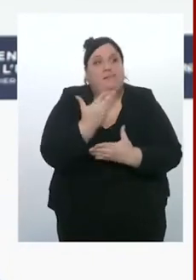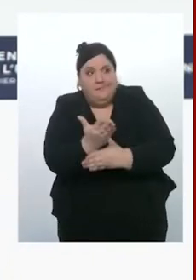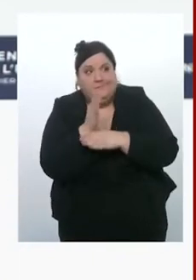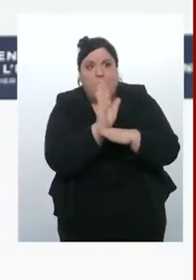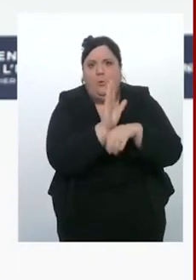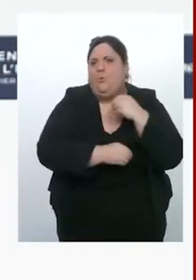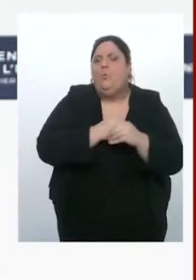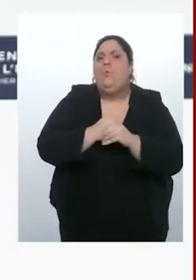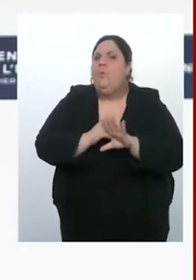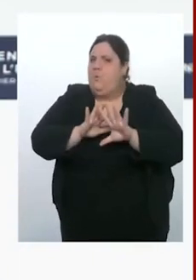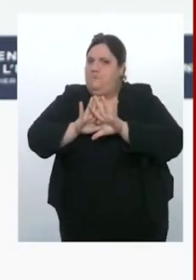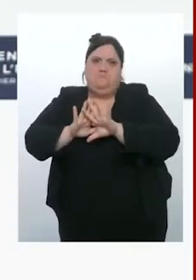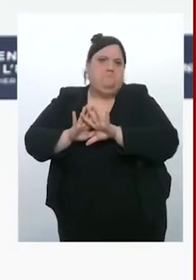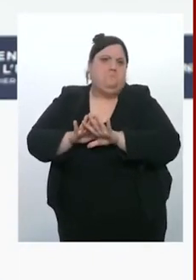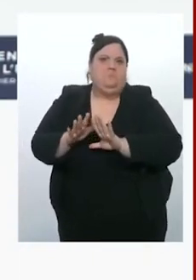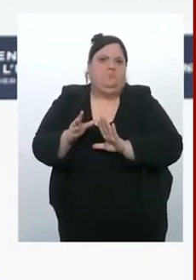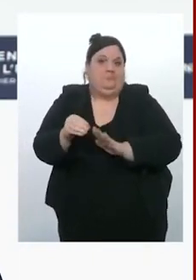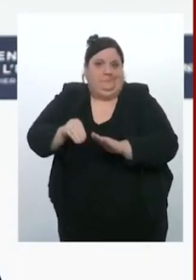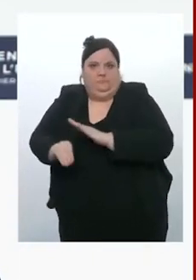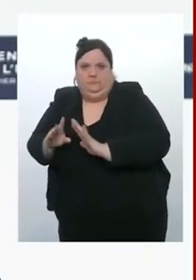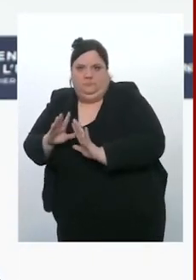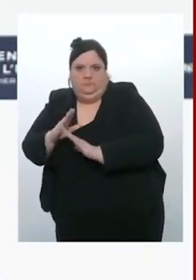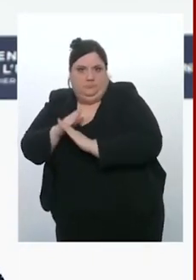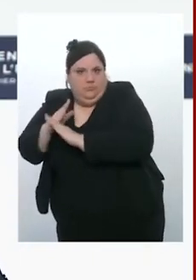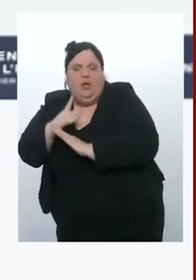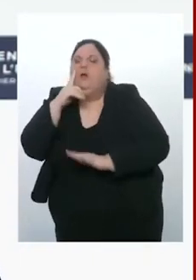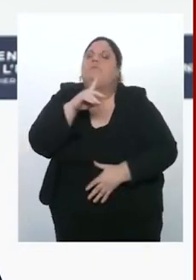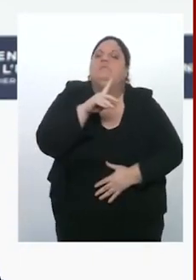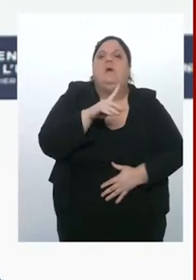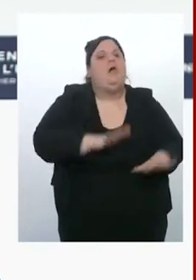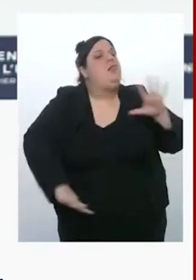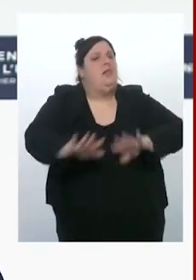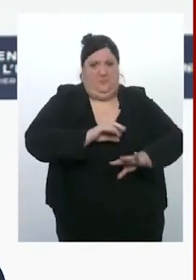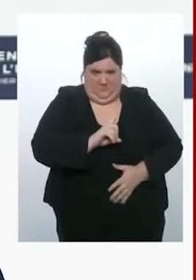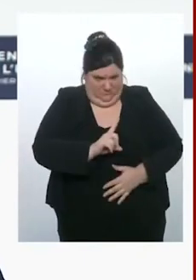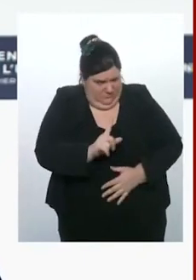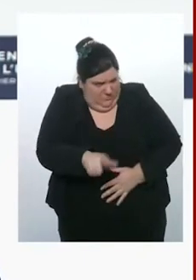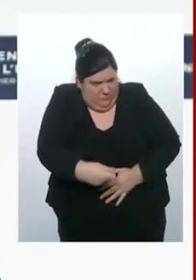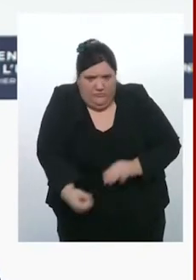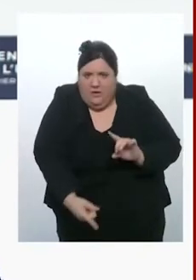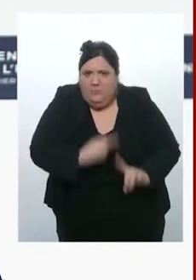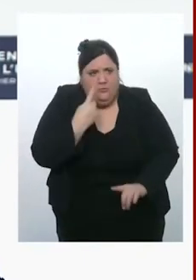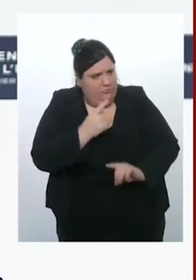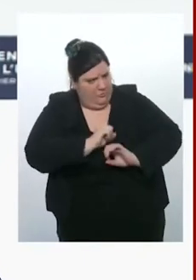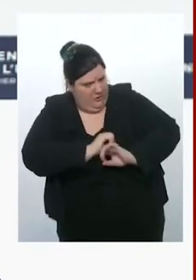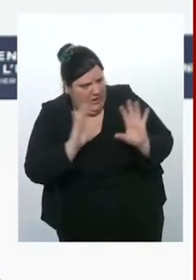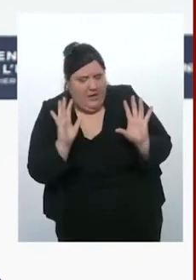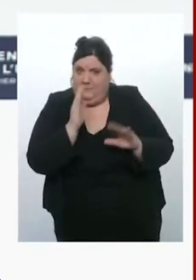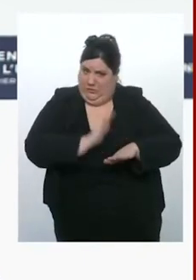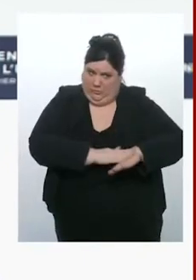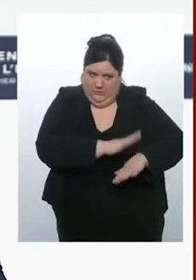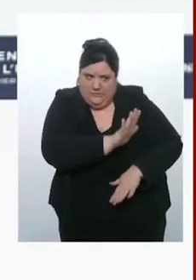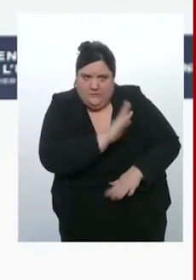tout à fait normal qu vous rende compte par transparence et parce que c ce qu'on souhaite tous. Mais il aussi un temps comme c'est une guerre. Les premières personnes